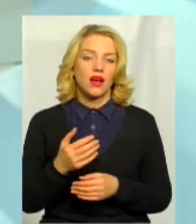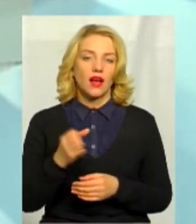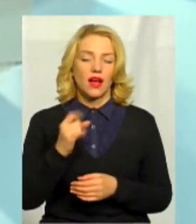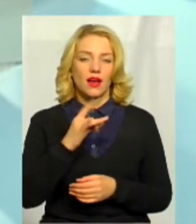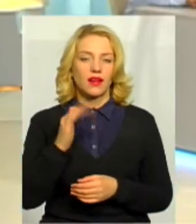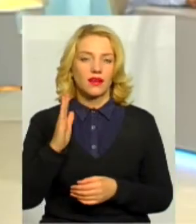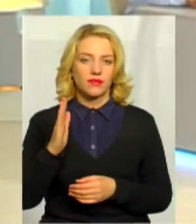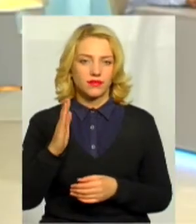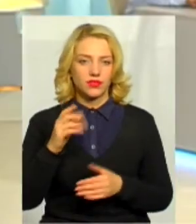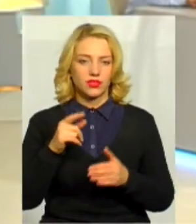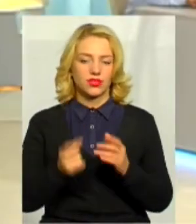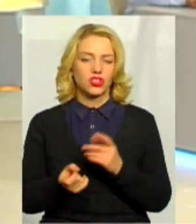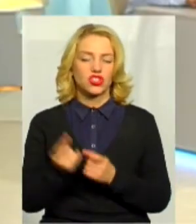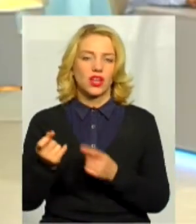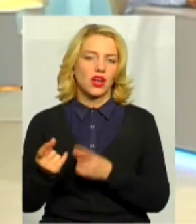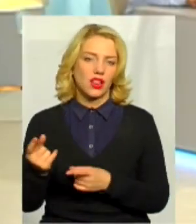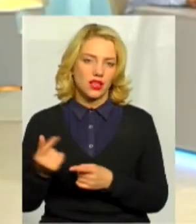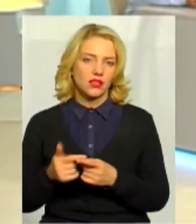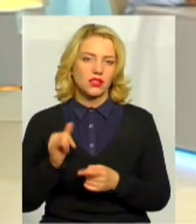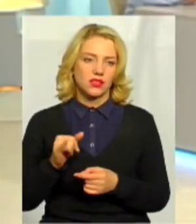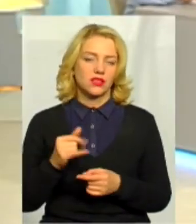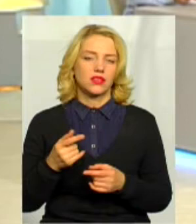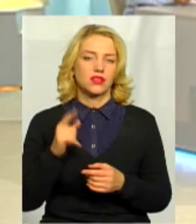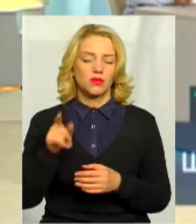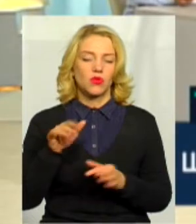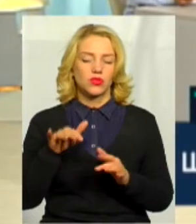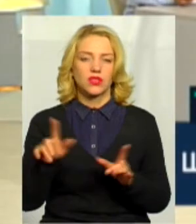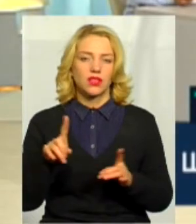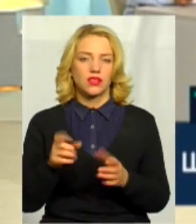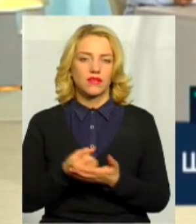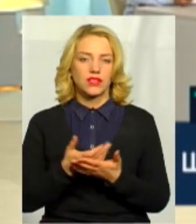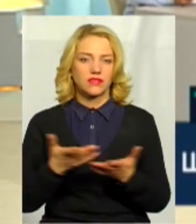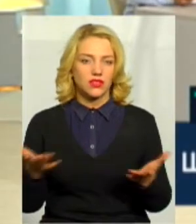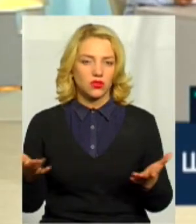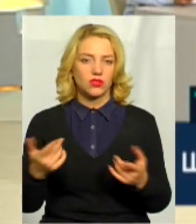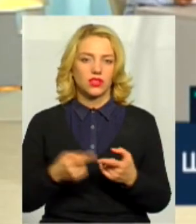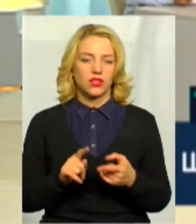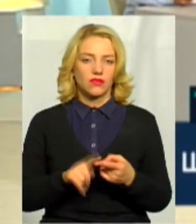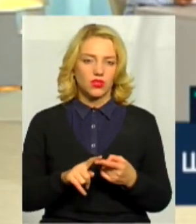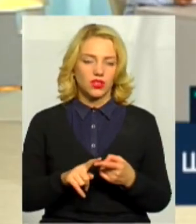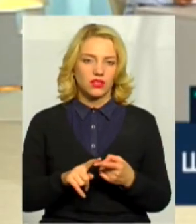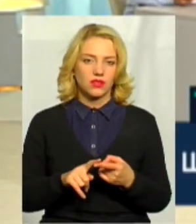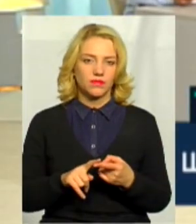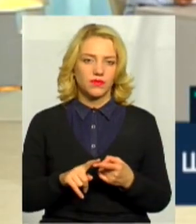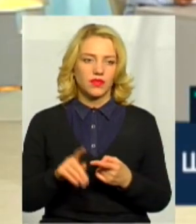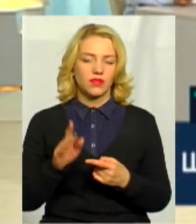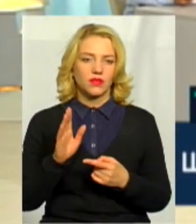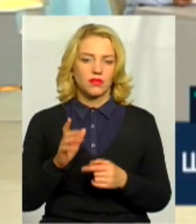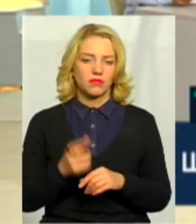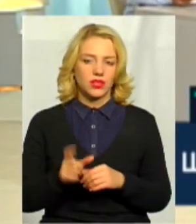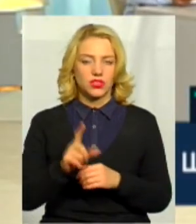джерела про ті події, які висвітлюють, вони вже більш